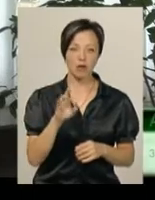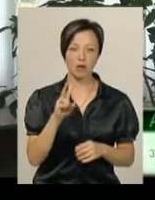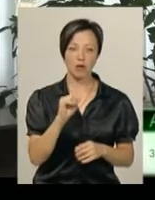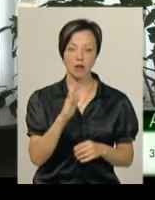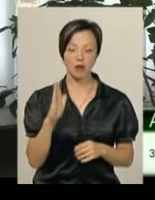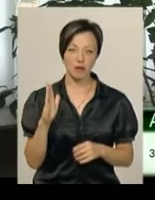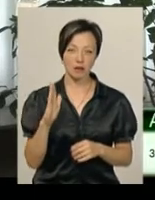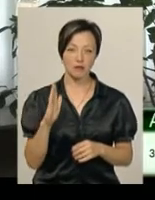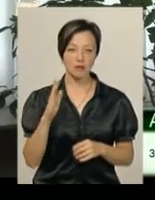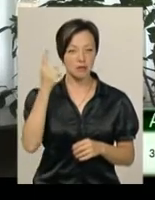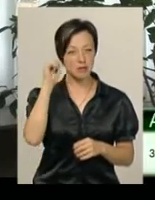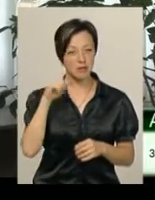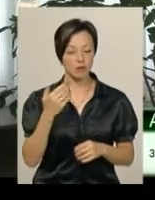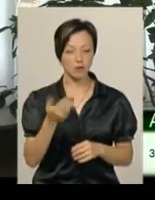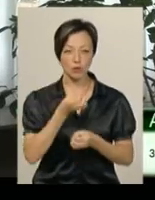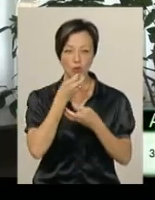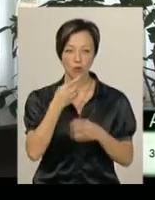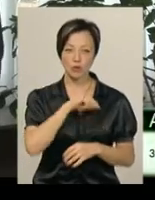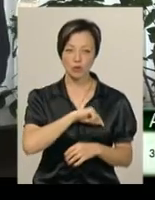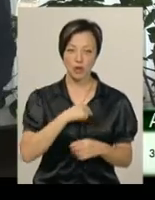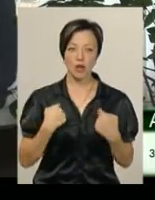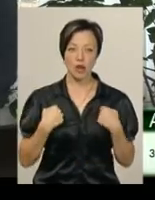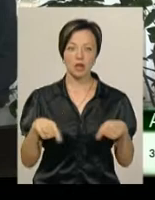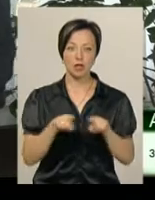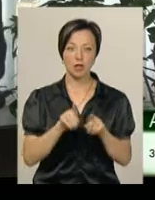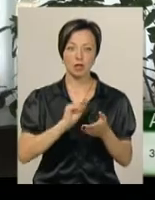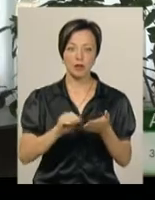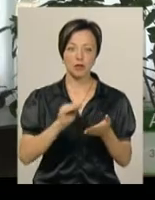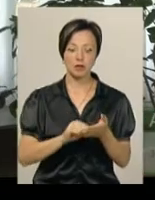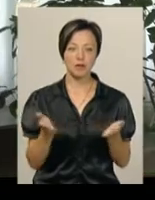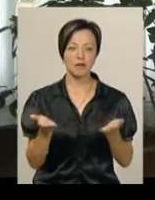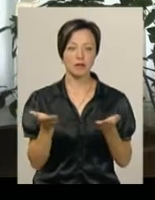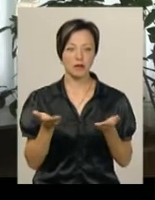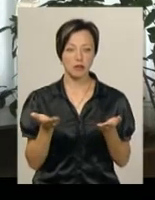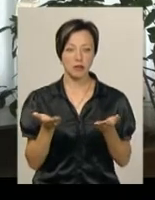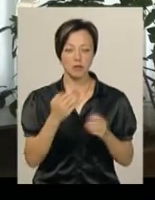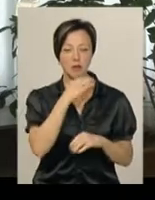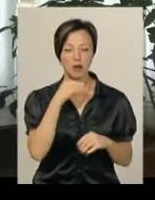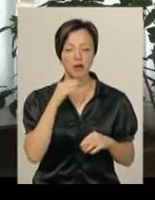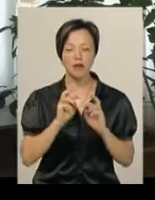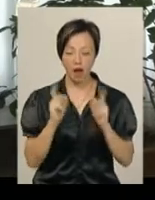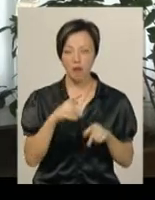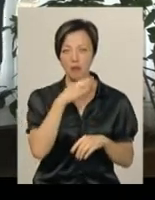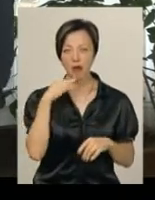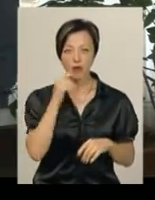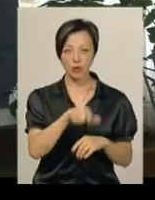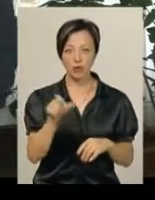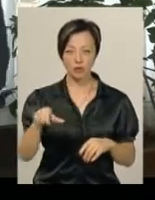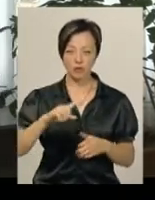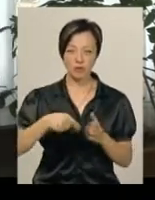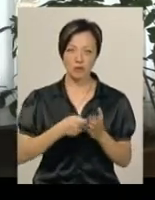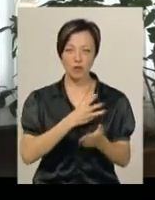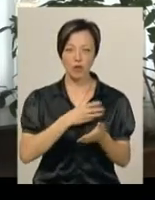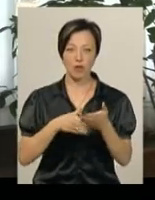з хорошої сторони, я теж написав, як і багато інших відомих в місті осіб,